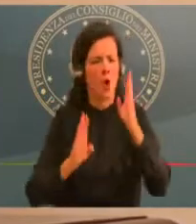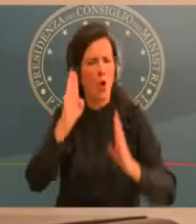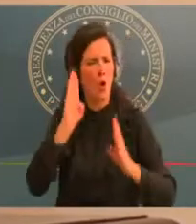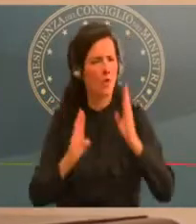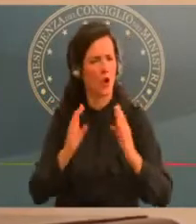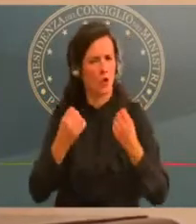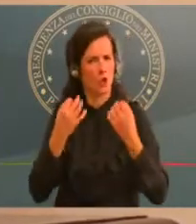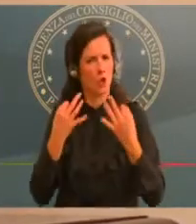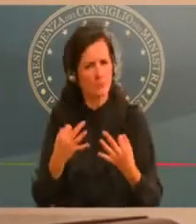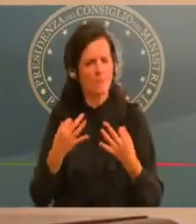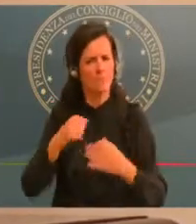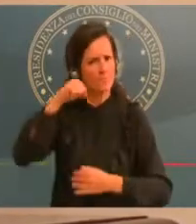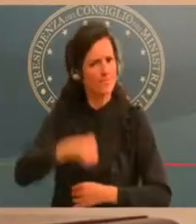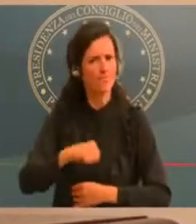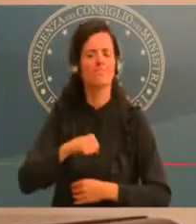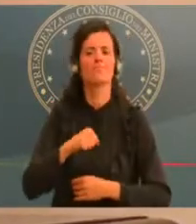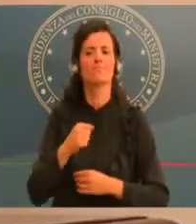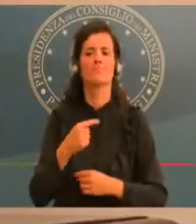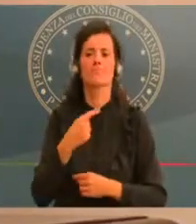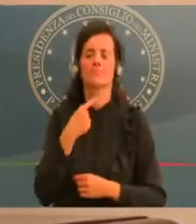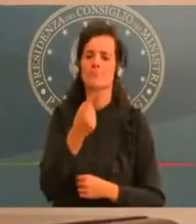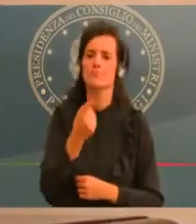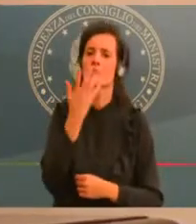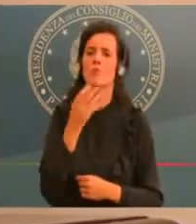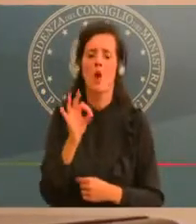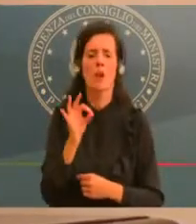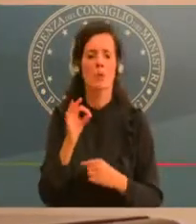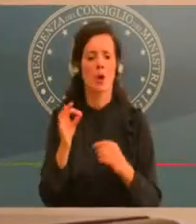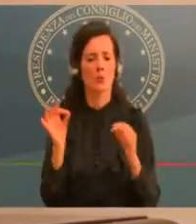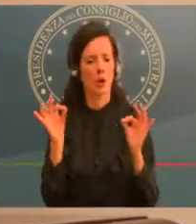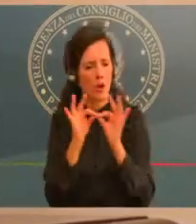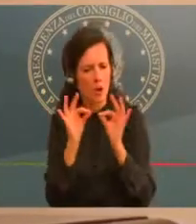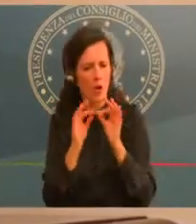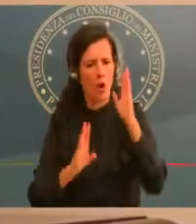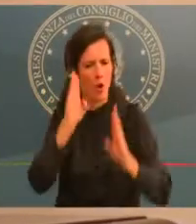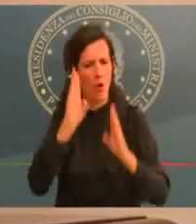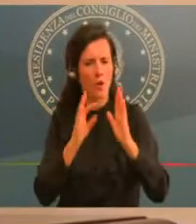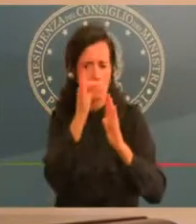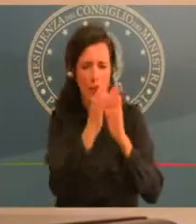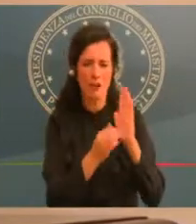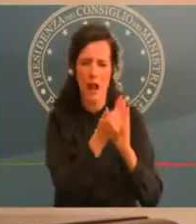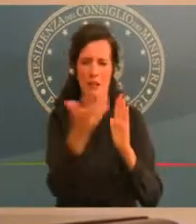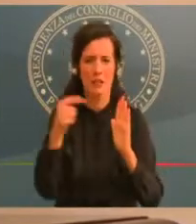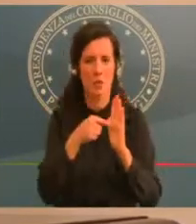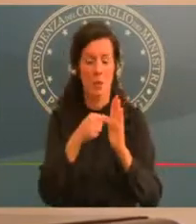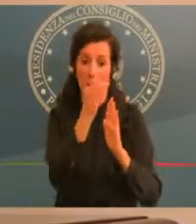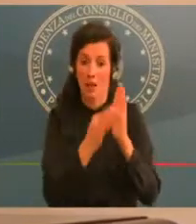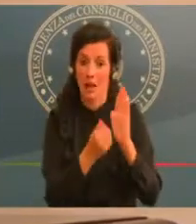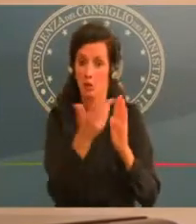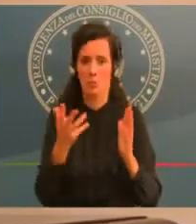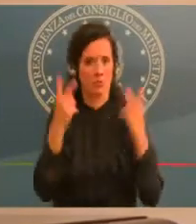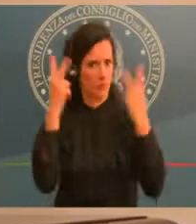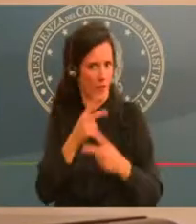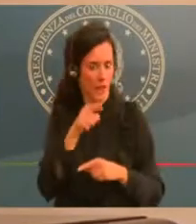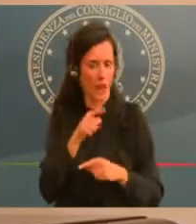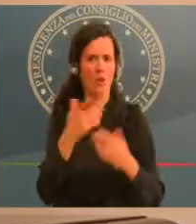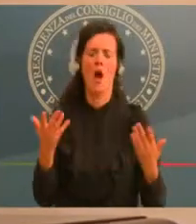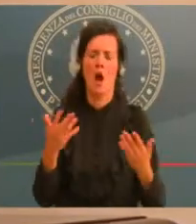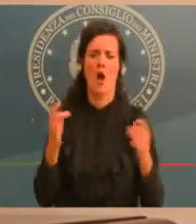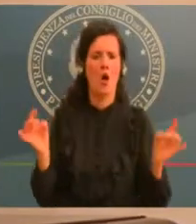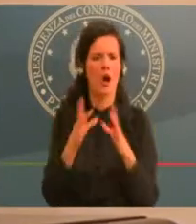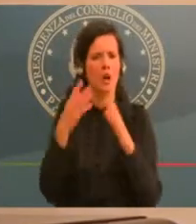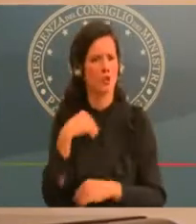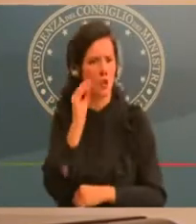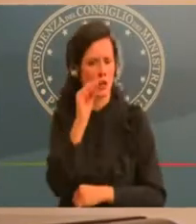dati oggettivi. Allora io le chiedo, anche per le prossime settimane, visto che dovrà essere aggiornato di settimana in settimana, questo meccanismo è